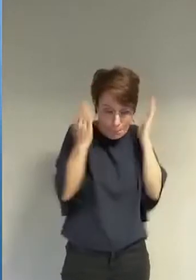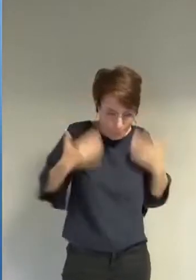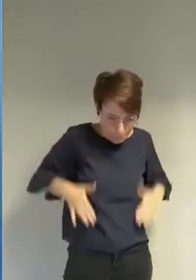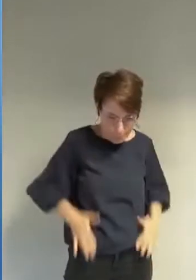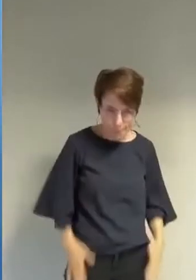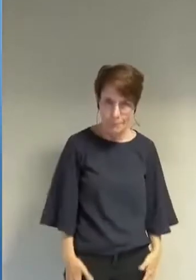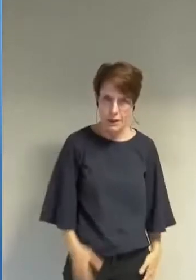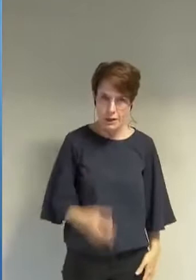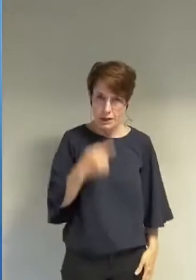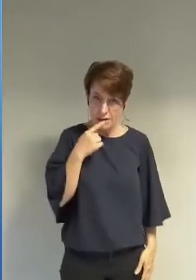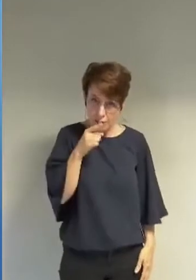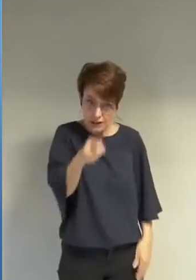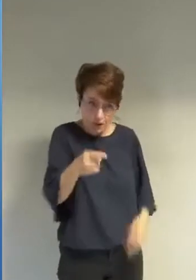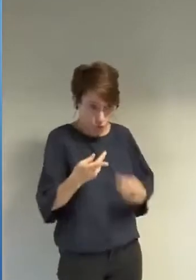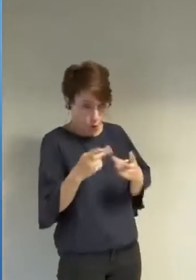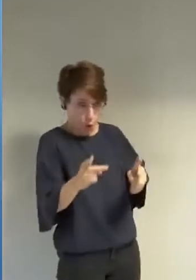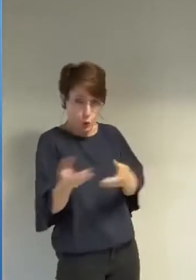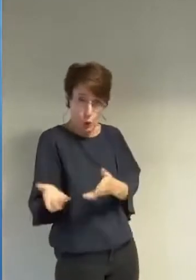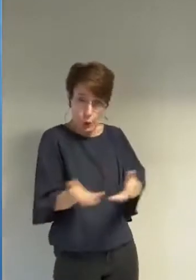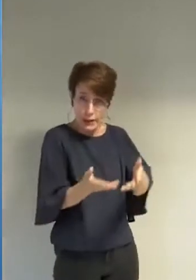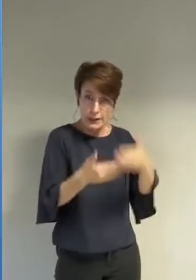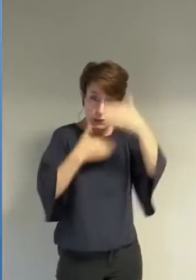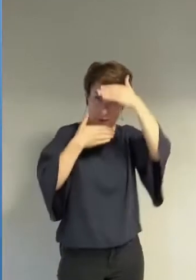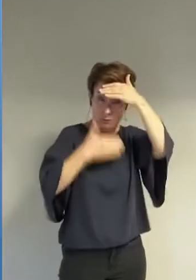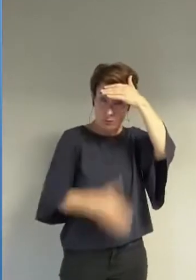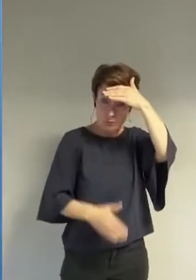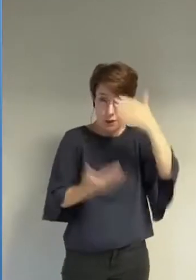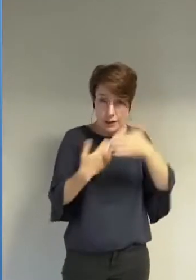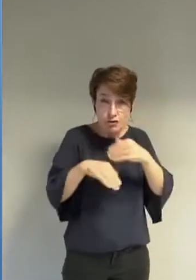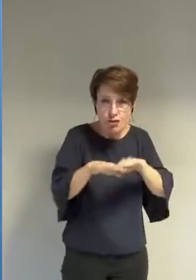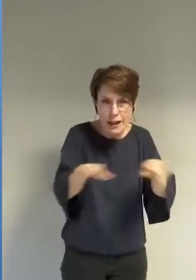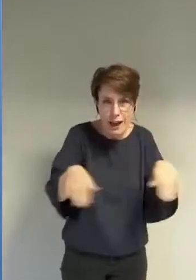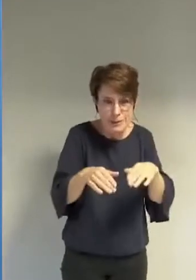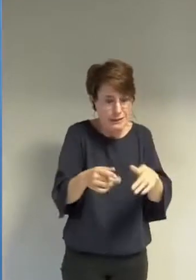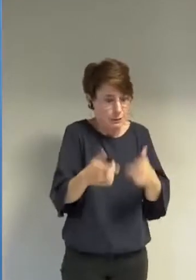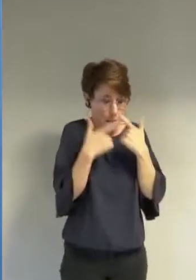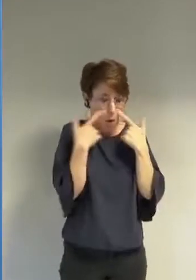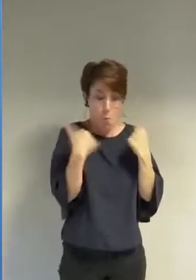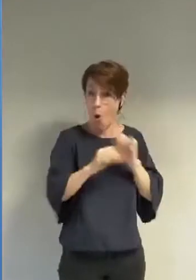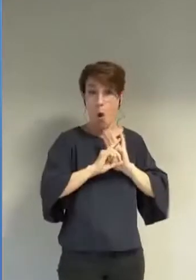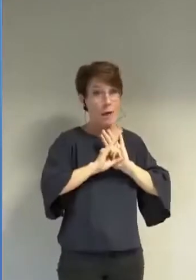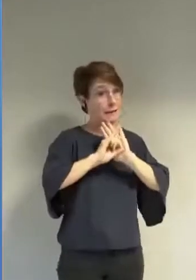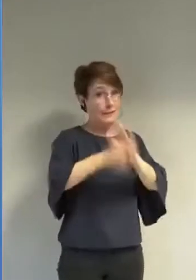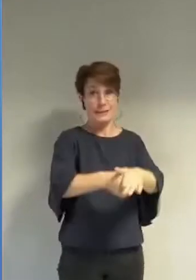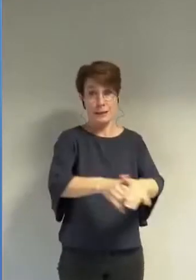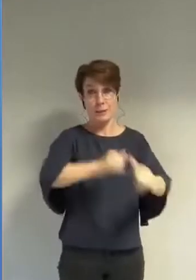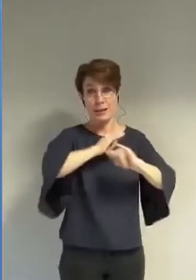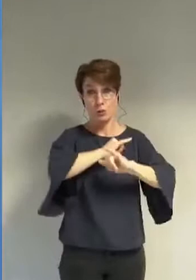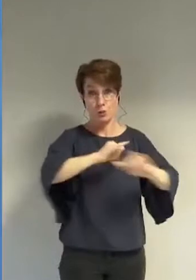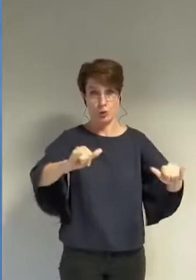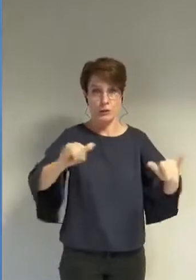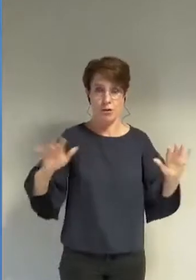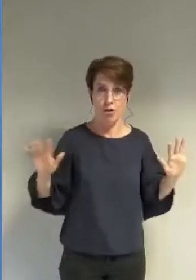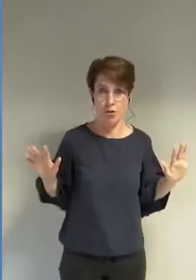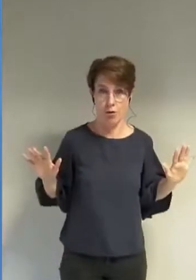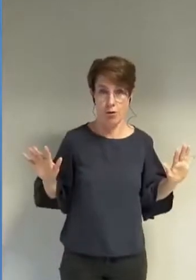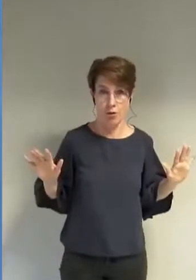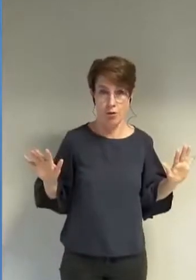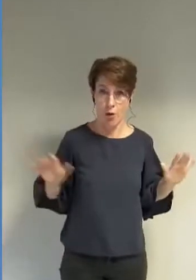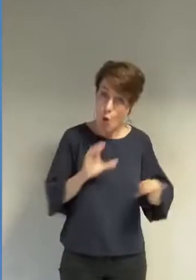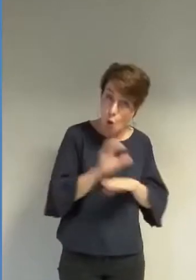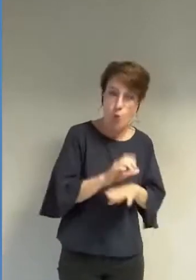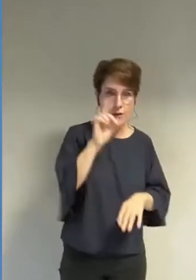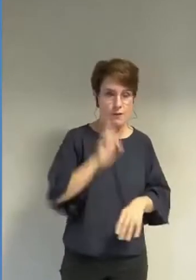le burkini qui est la pratique la plus discriminatoire entre les femmes et les hommes les voiles